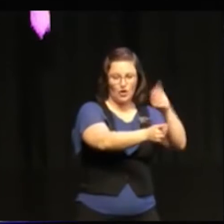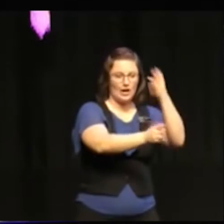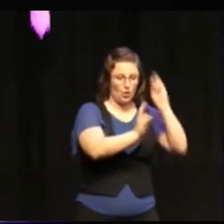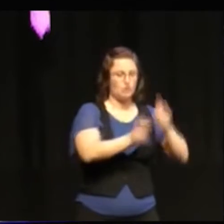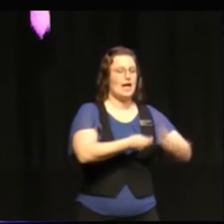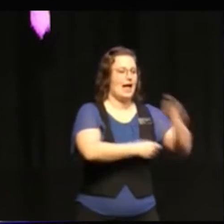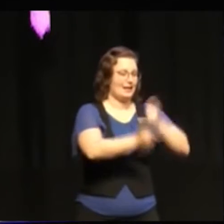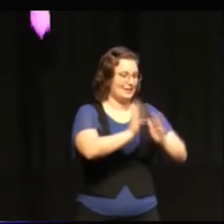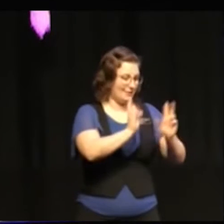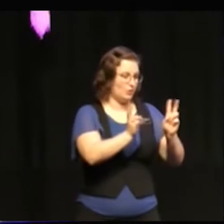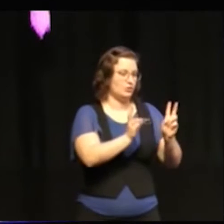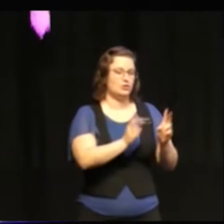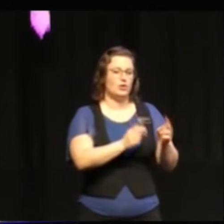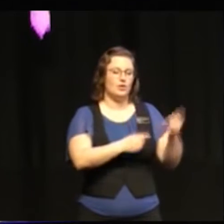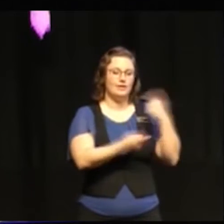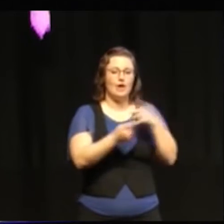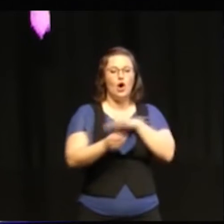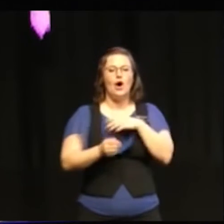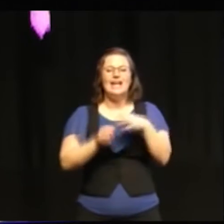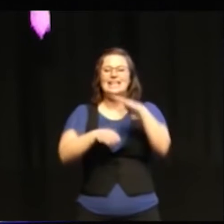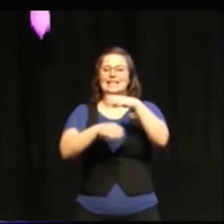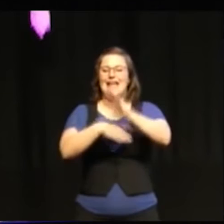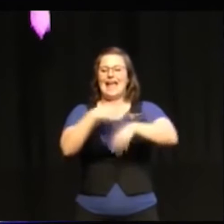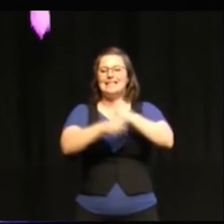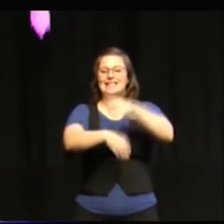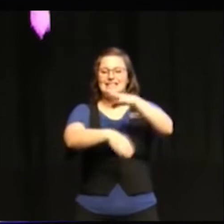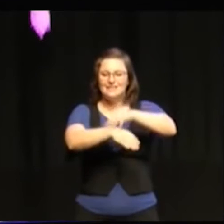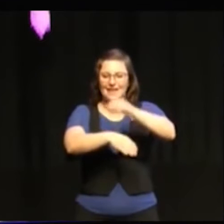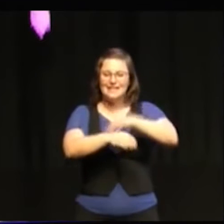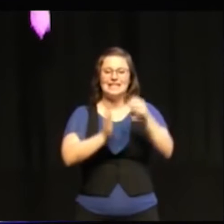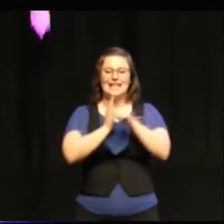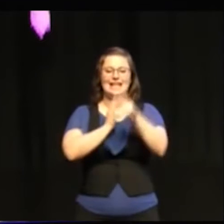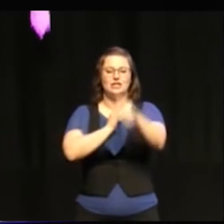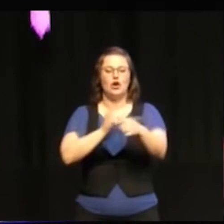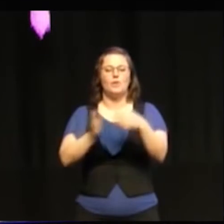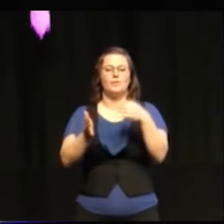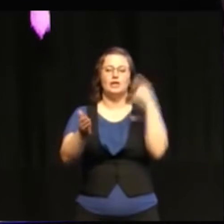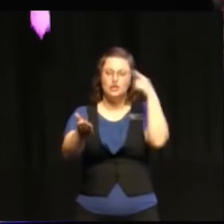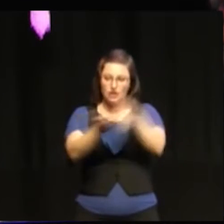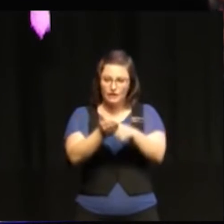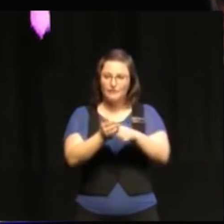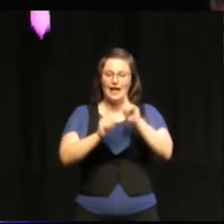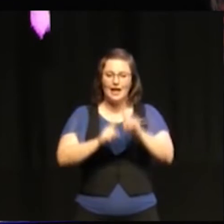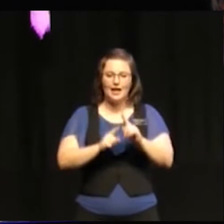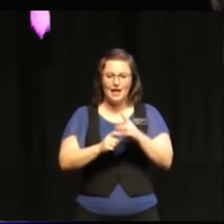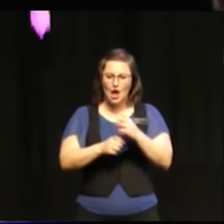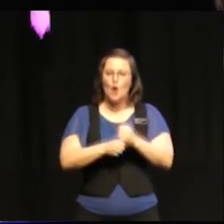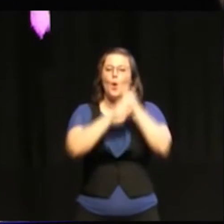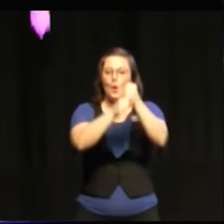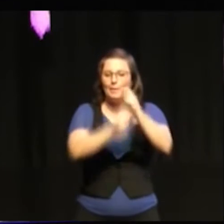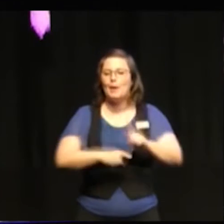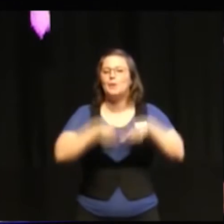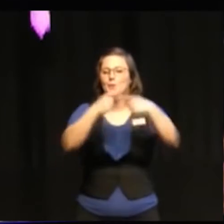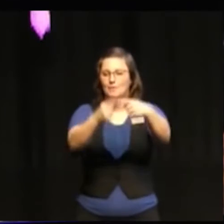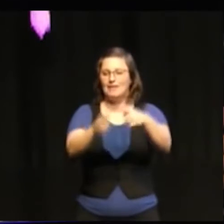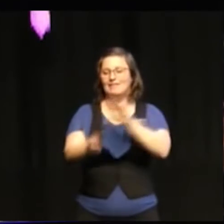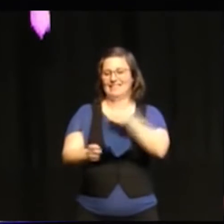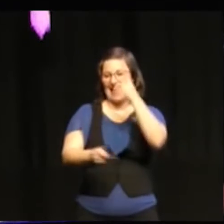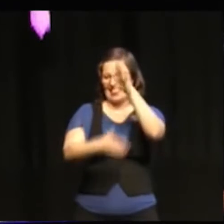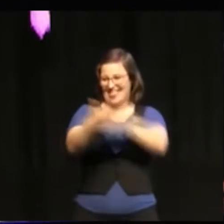plattform som heter Swedish Leadership for Sustainable Development. och jag skulle säga att det är också ett